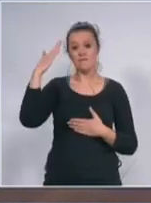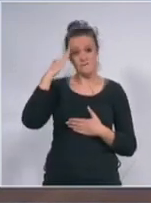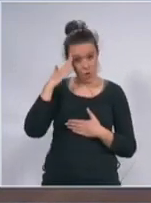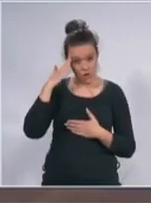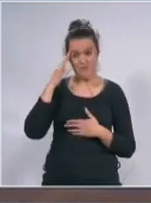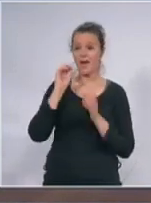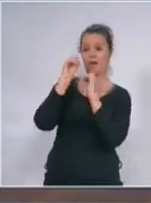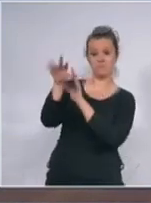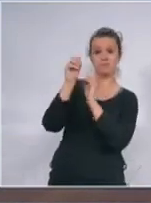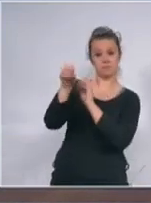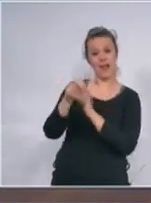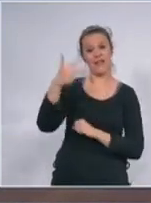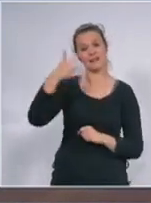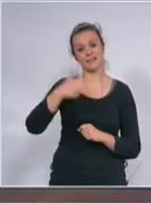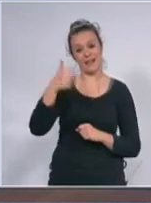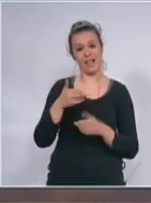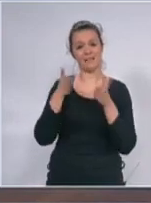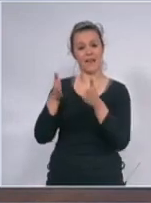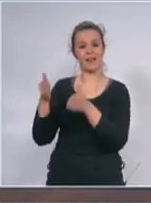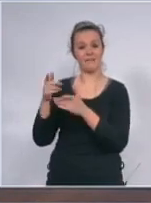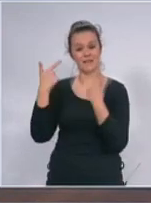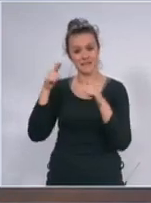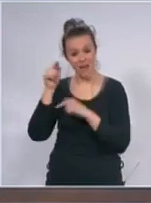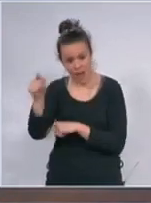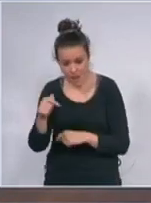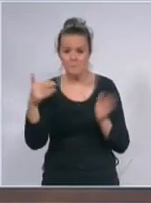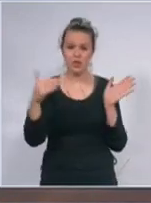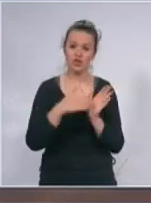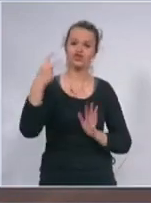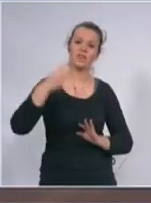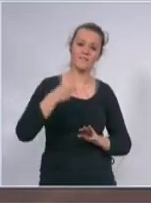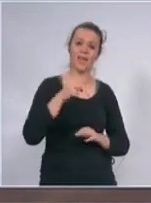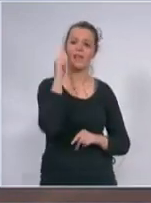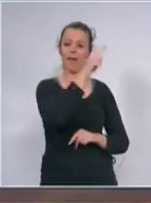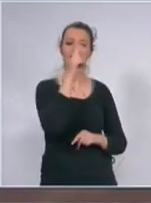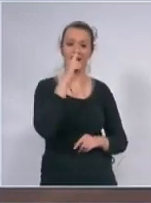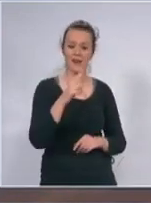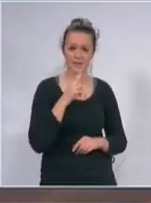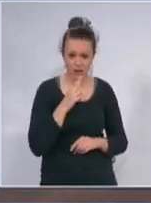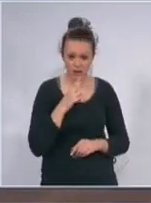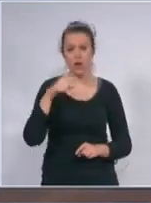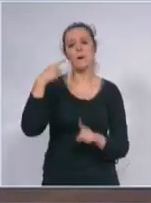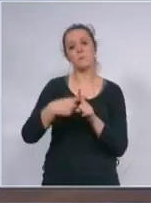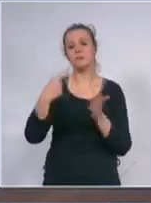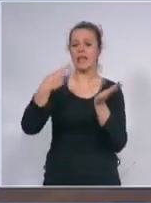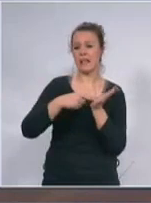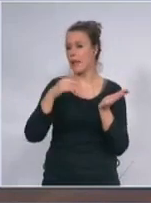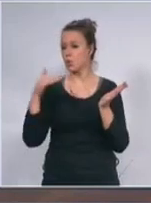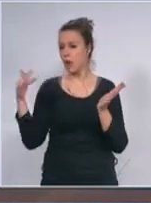u sajam još 2000 će biti negde u Nišu još 1000 i nešto u Novom Sadu